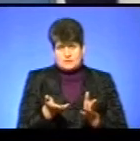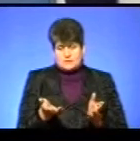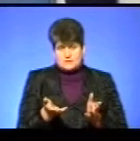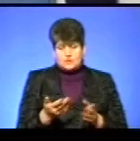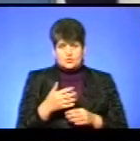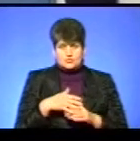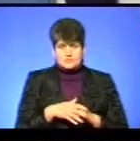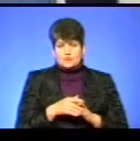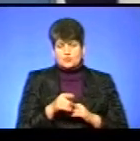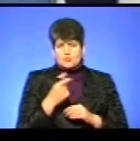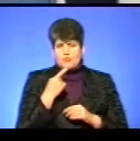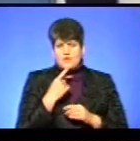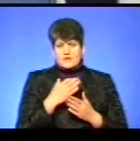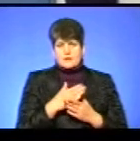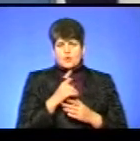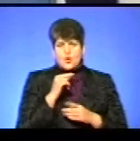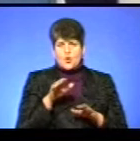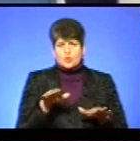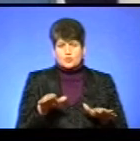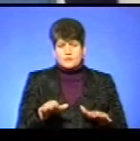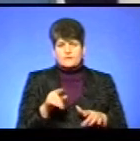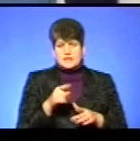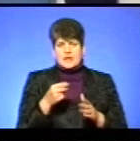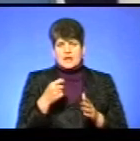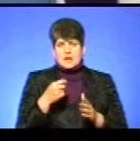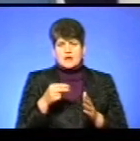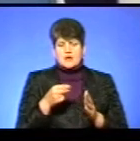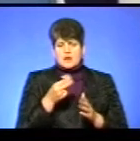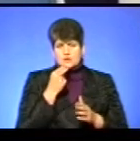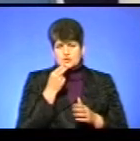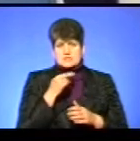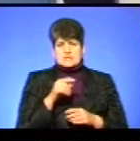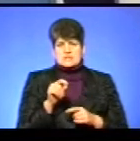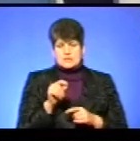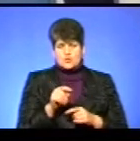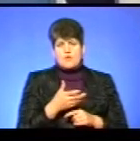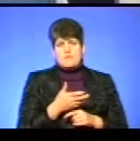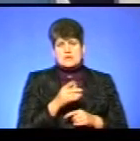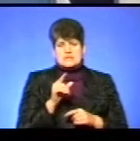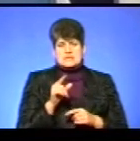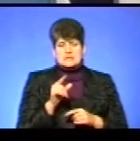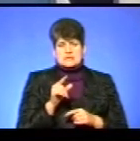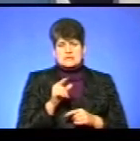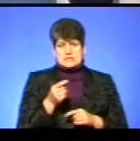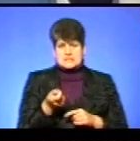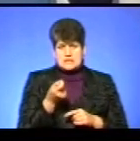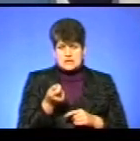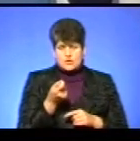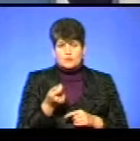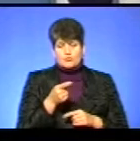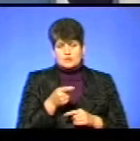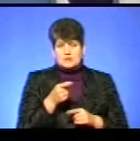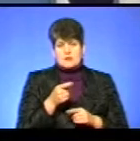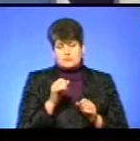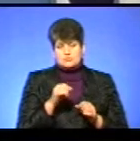розумієте, тут мова йде про голубів. Голуби харчуються в основному з зерном. Тому там не виключено, що будь-яке нерадиве внесення